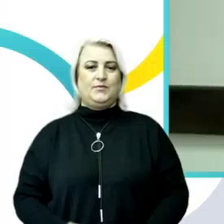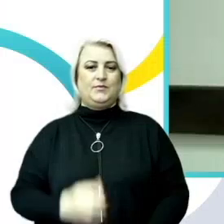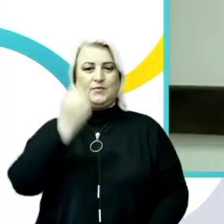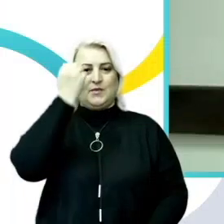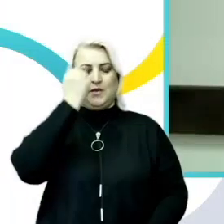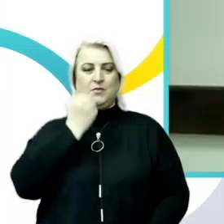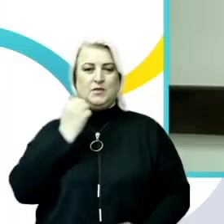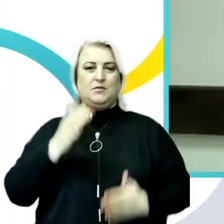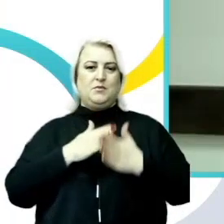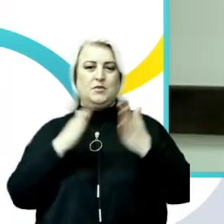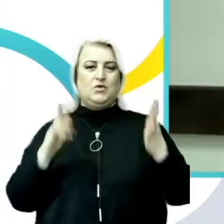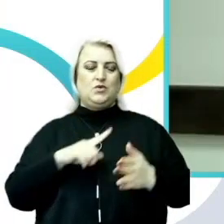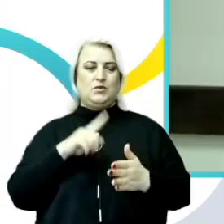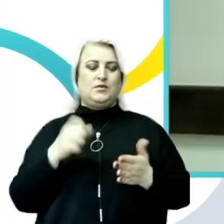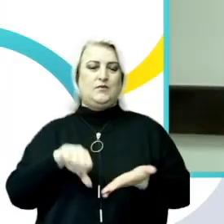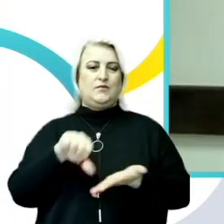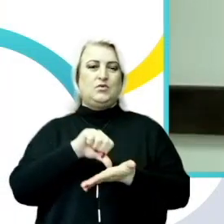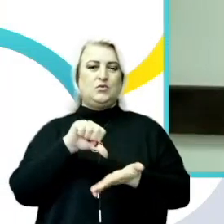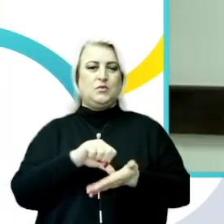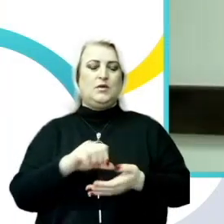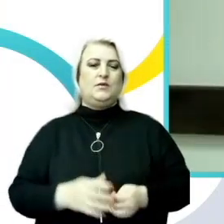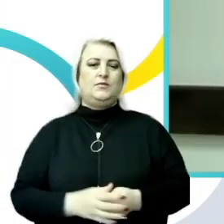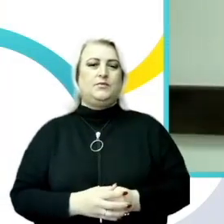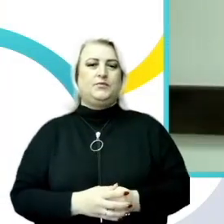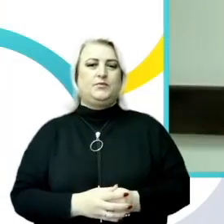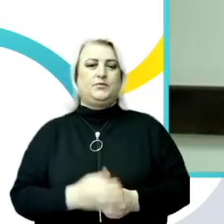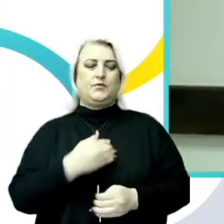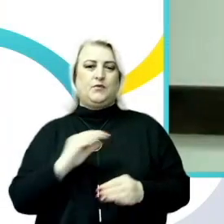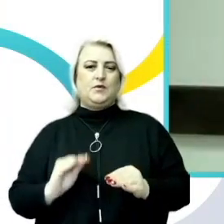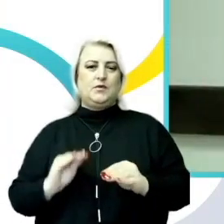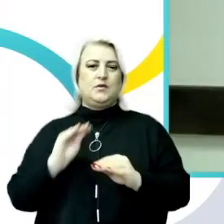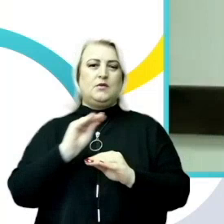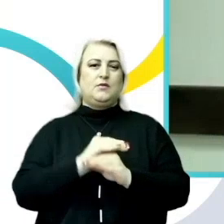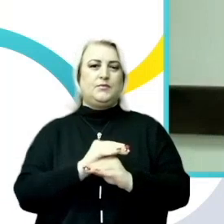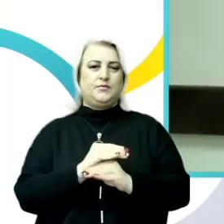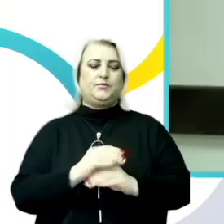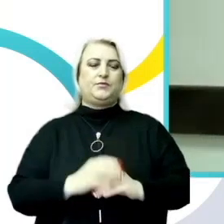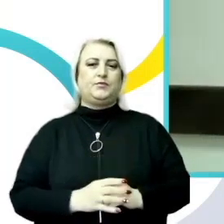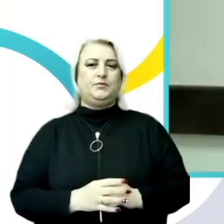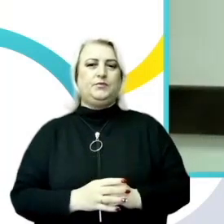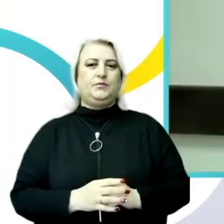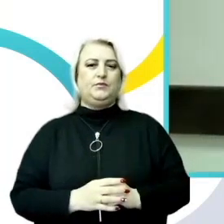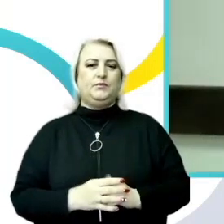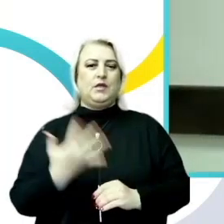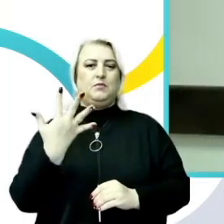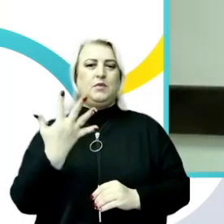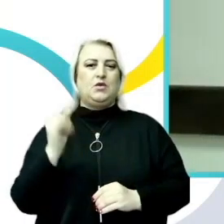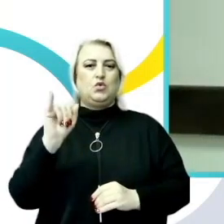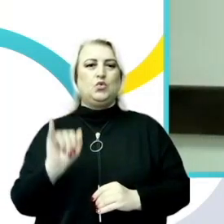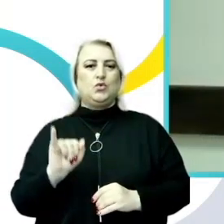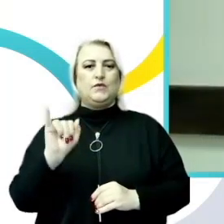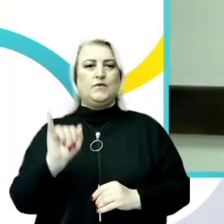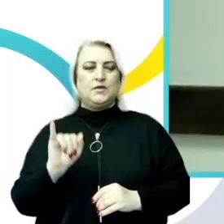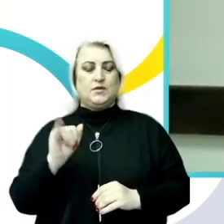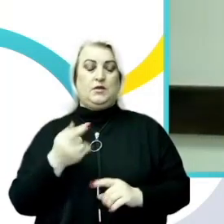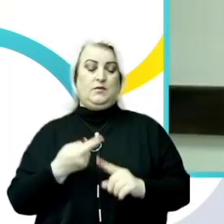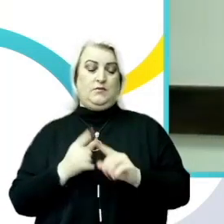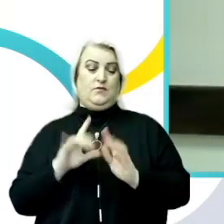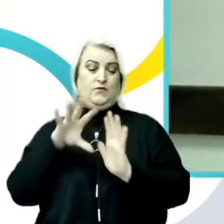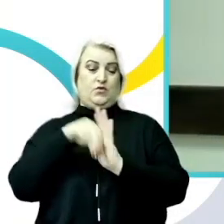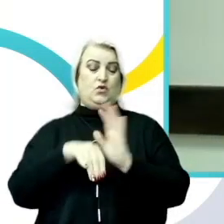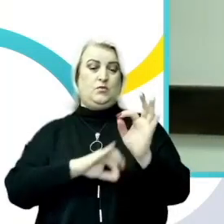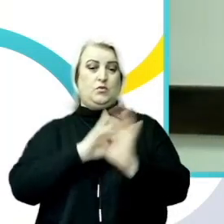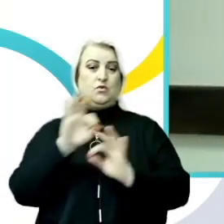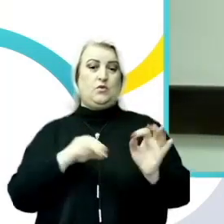Andrei, pentru intervenție. Aș vrea să adaugă cele spuse de tine. Într-adevăr, cinci universități în cadrul acestui proiect au decis să